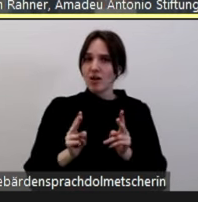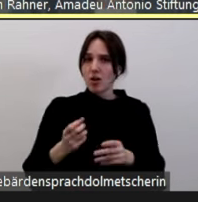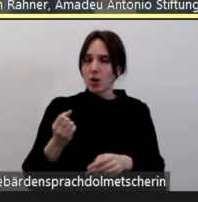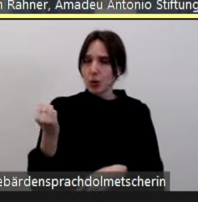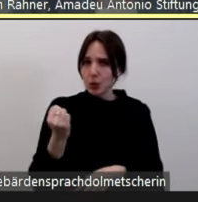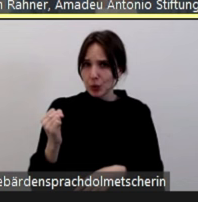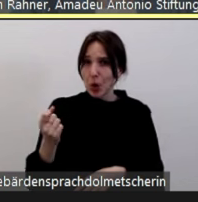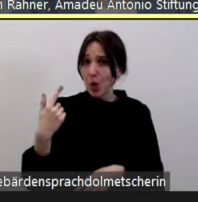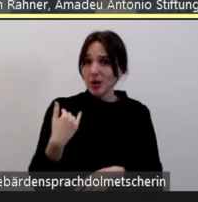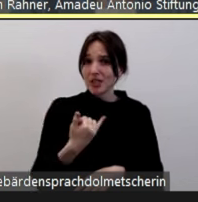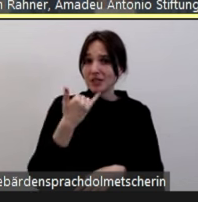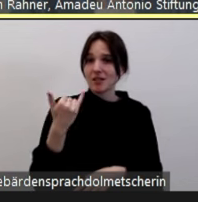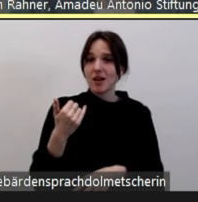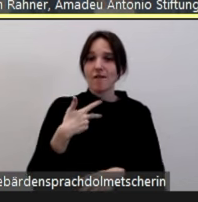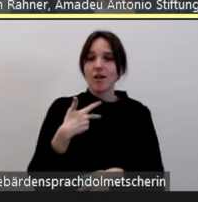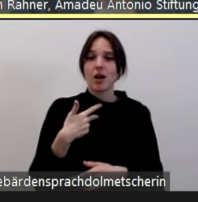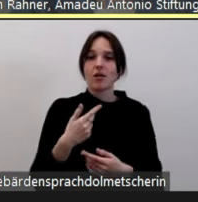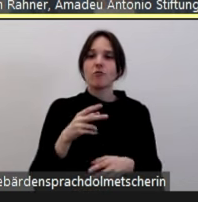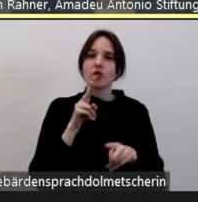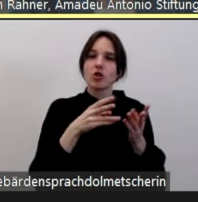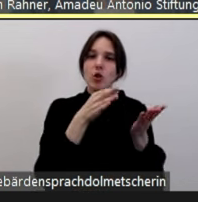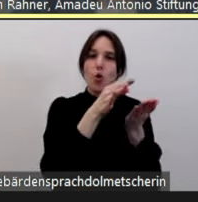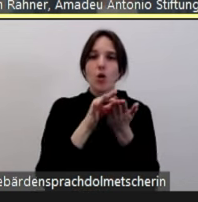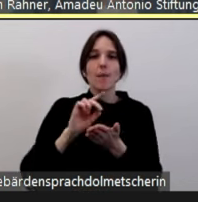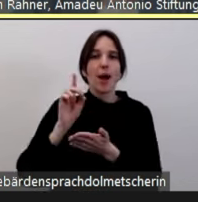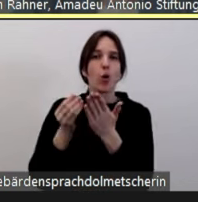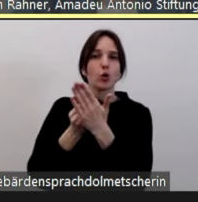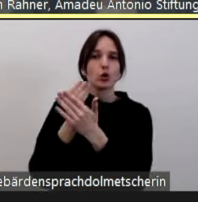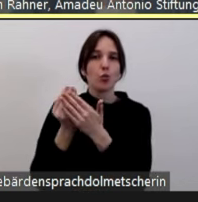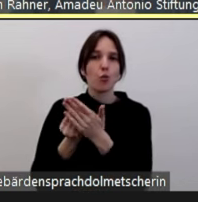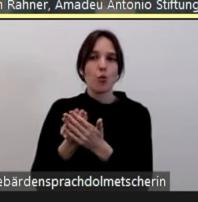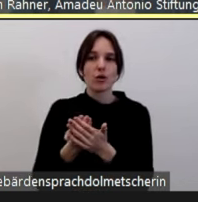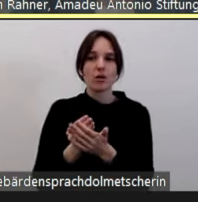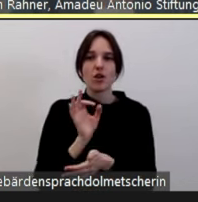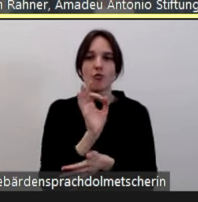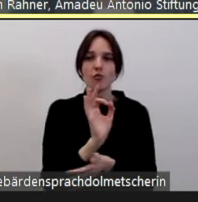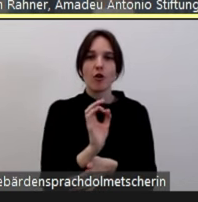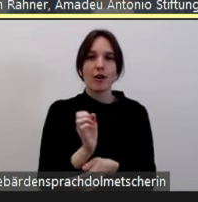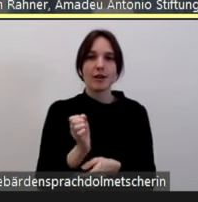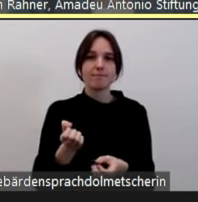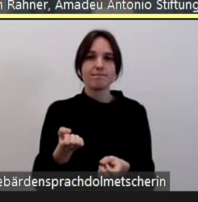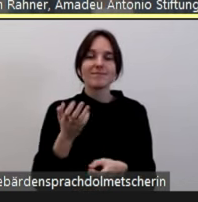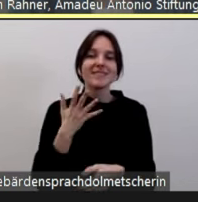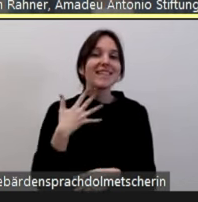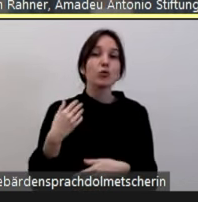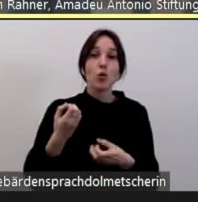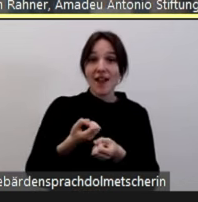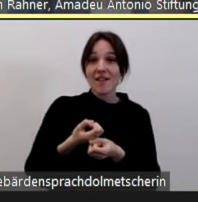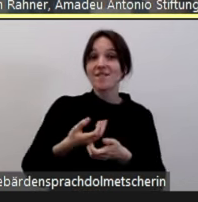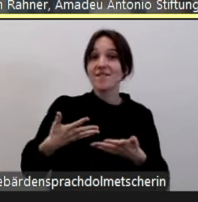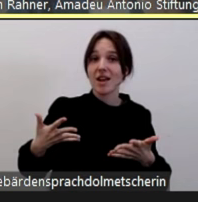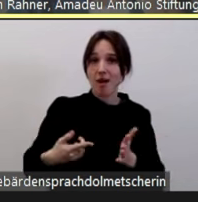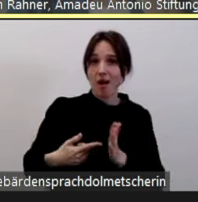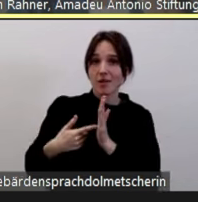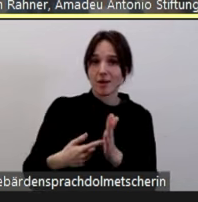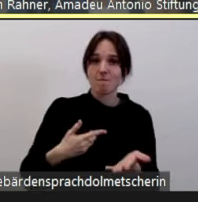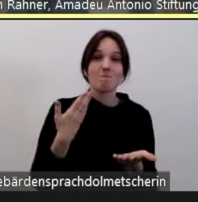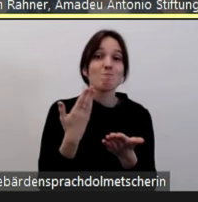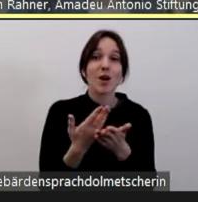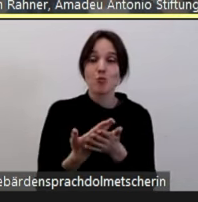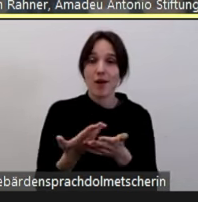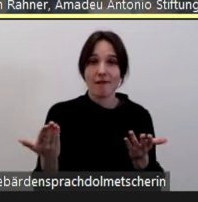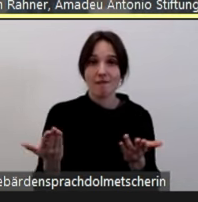vor allen Dingen auf Symbole und Orte getätigt wurden, die für geschlechtliche und sexuelle Vielfalt stehen. Also beispielsweise,